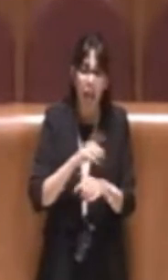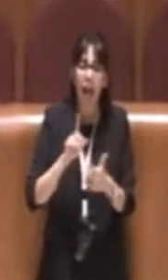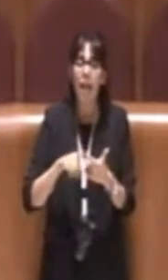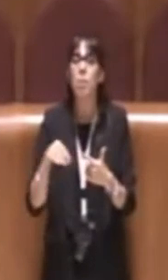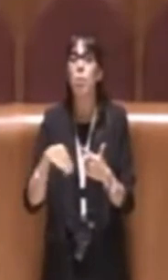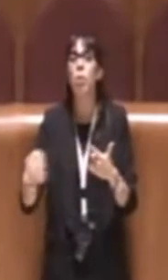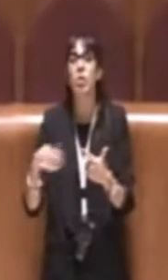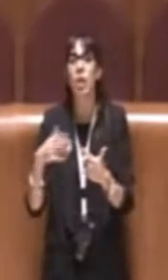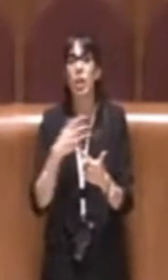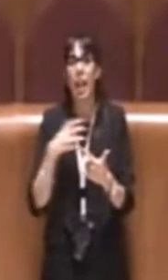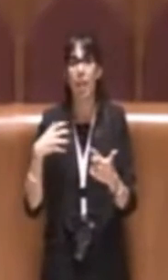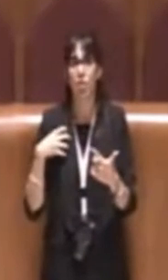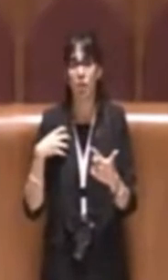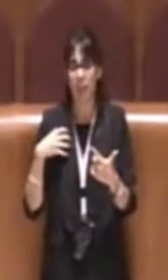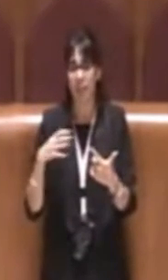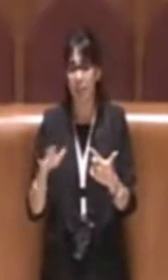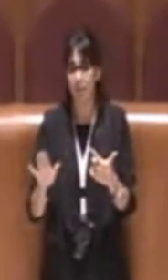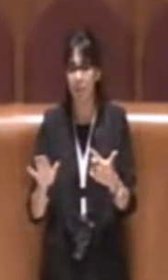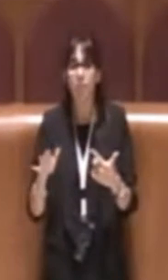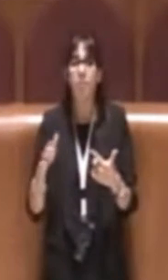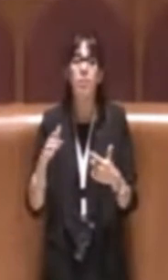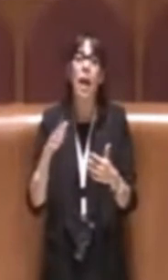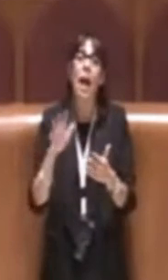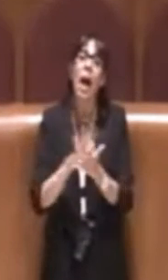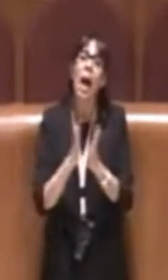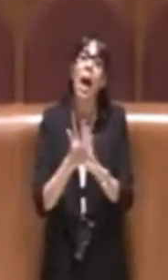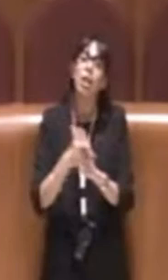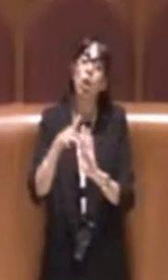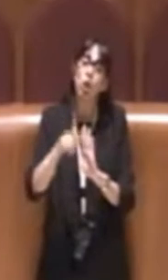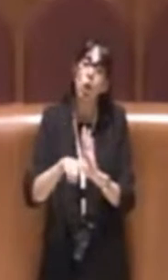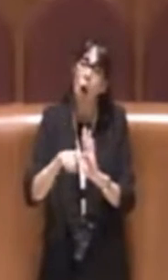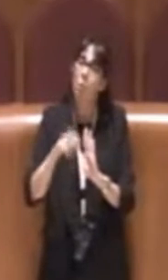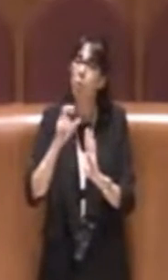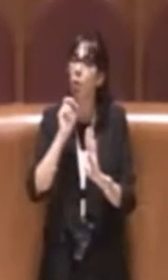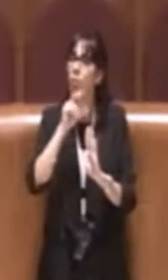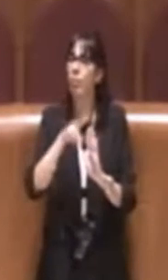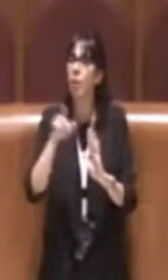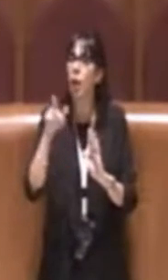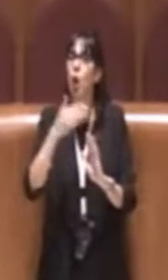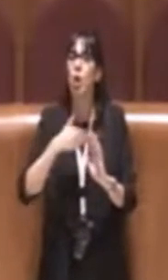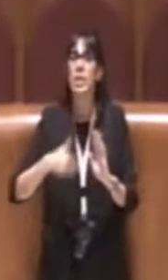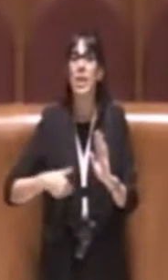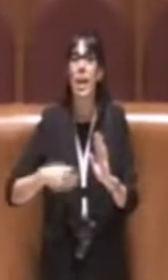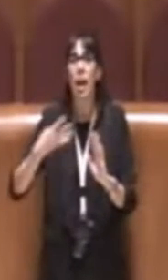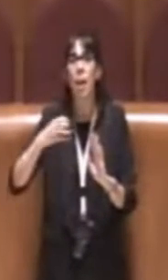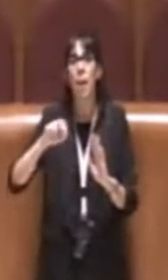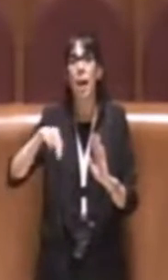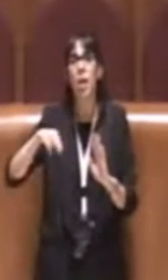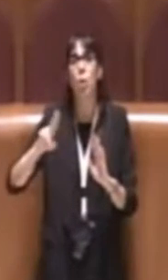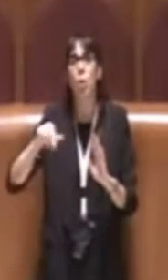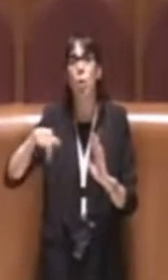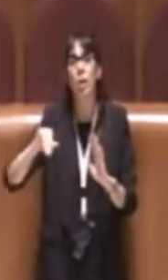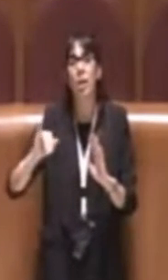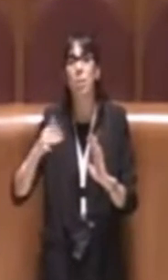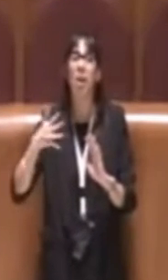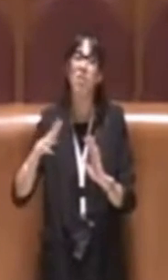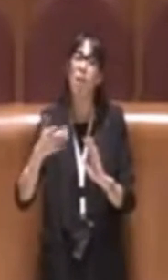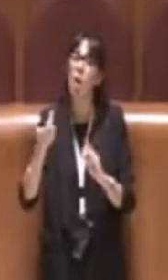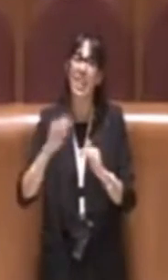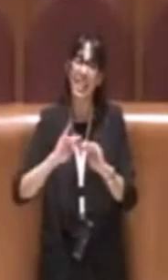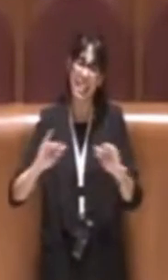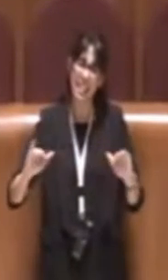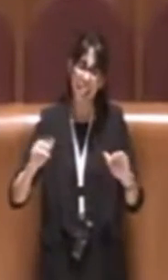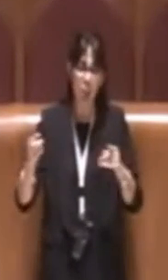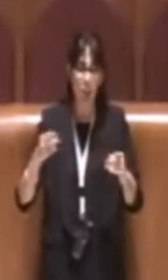della Scienza. Nell'atto d'obbligo che citava la consigliera Mennuni, ma forse non ha fatto questa distinzione quando